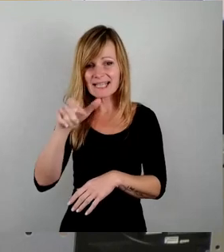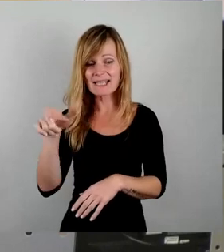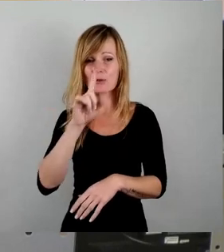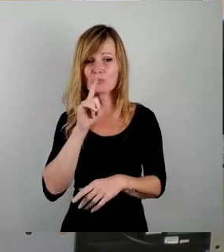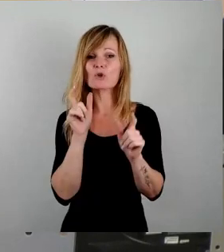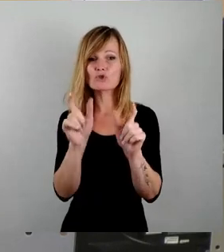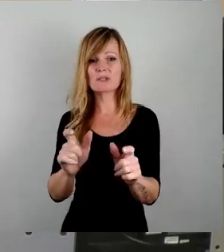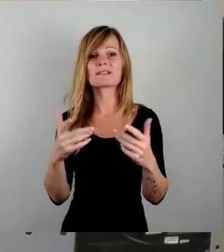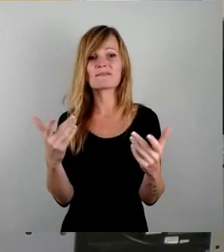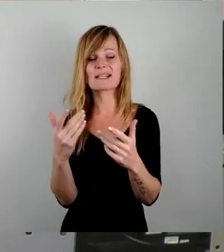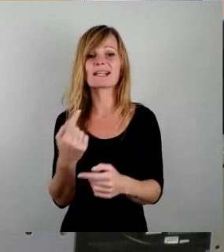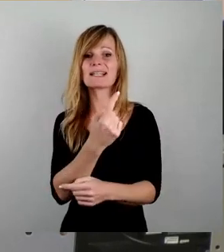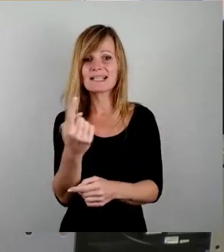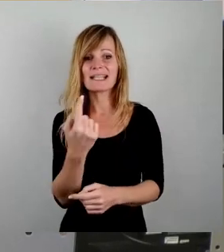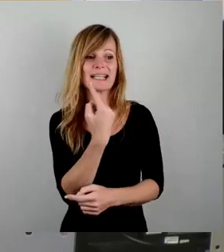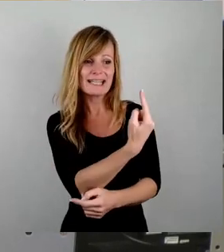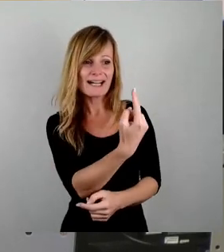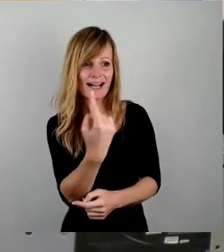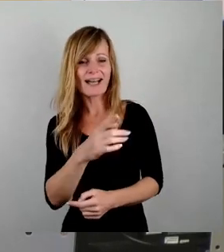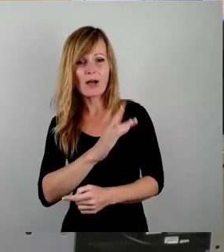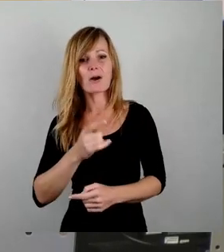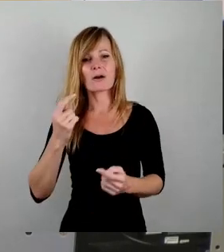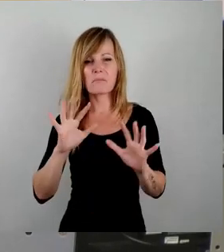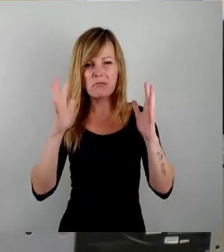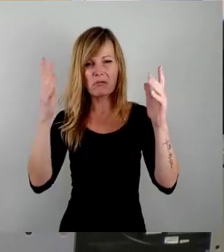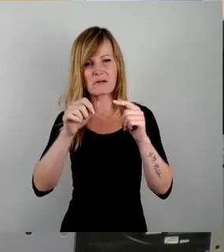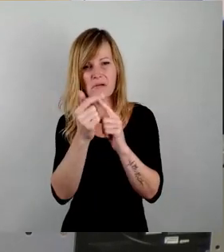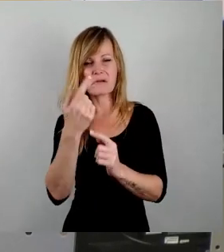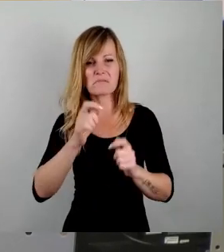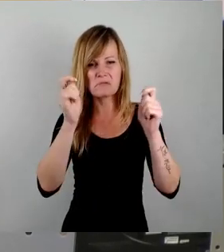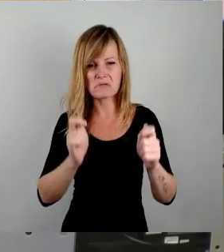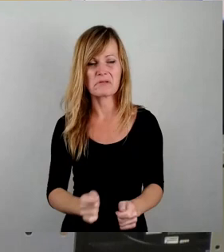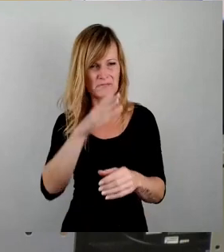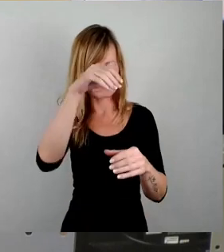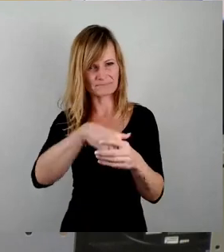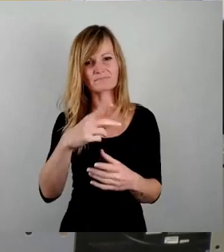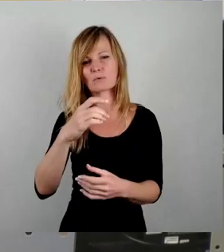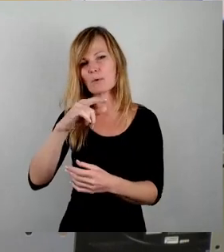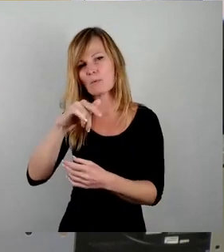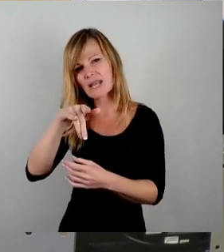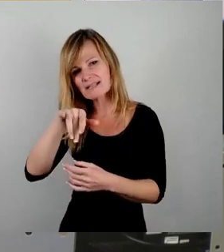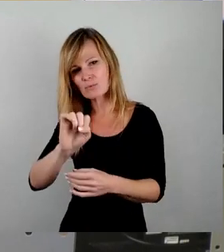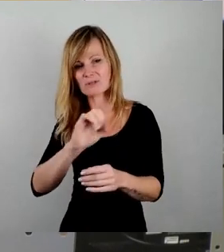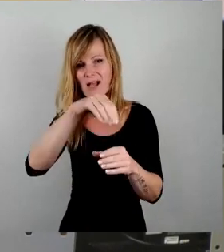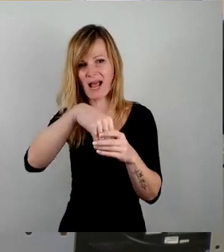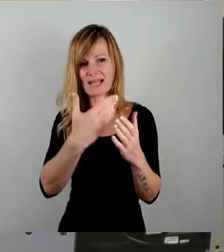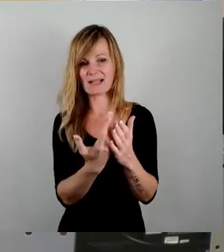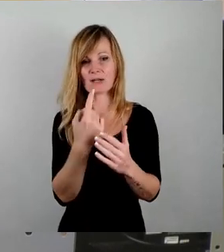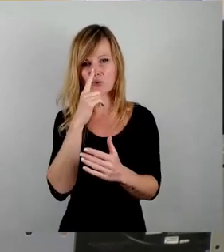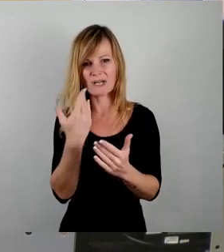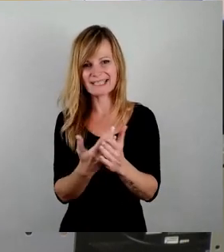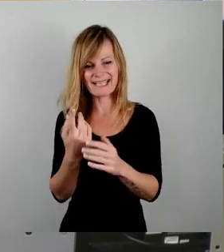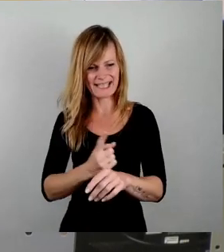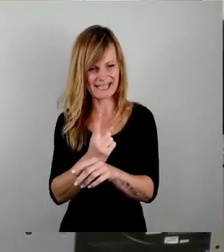schützen. Das sind ihre von Populismus strotzenden Anträge, die zu nichts anderem dienen, als die Zeit dieses Rates zu verschwenden,